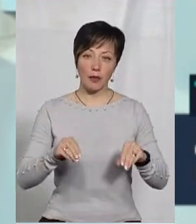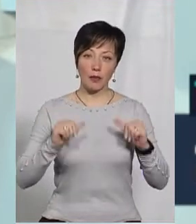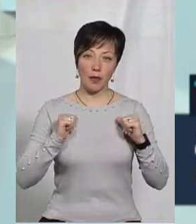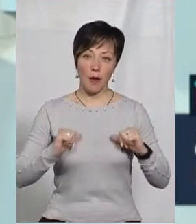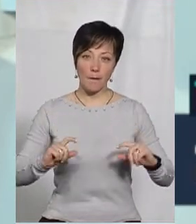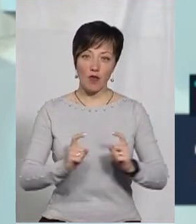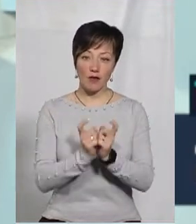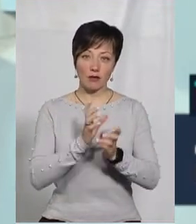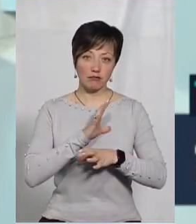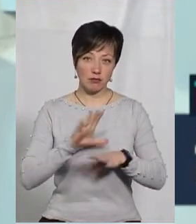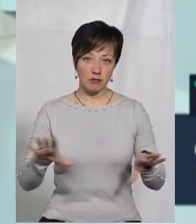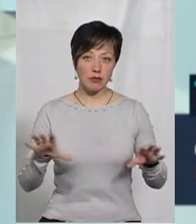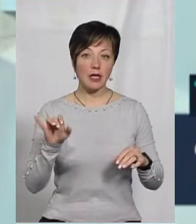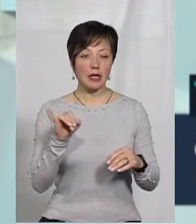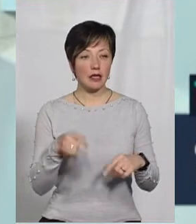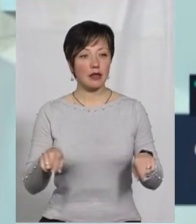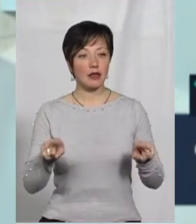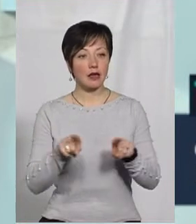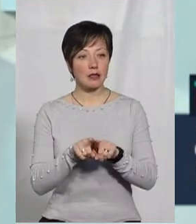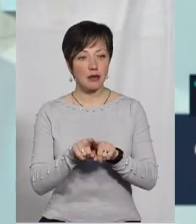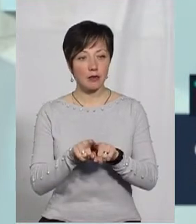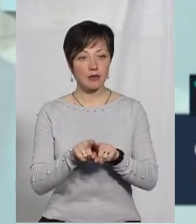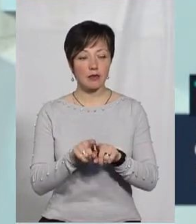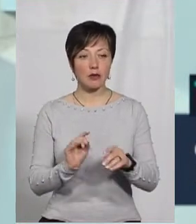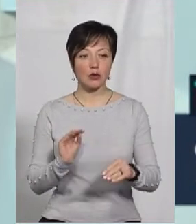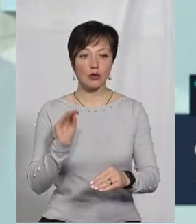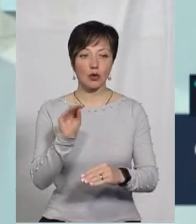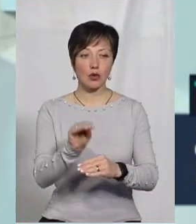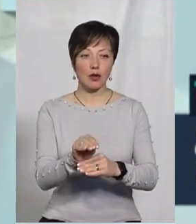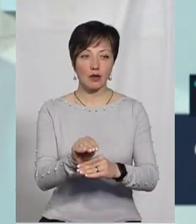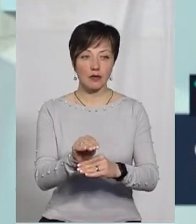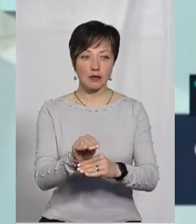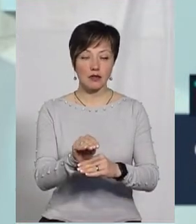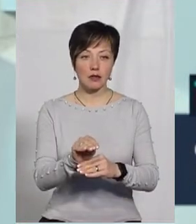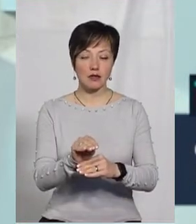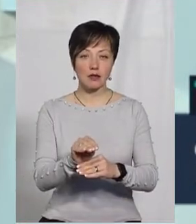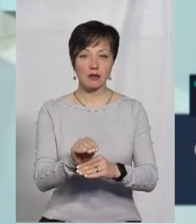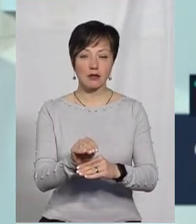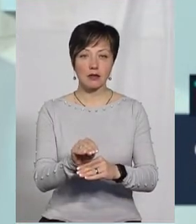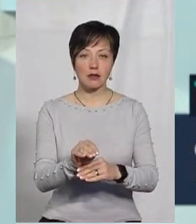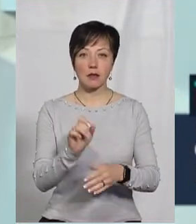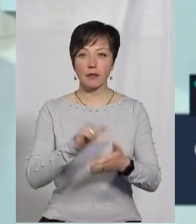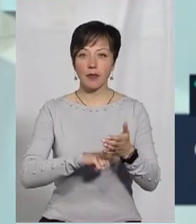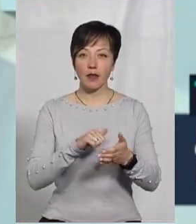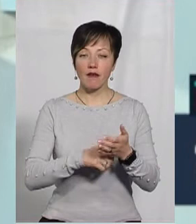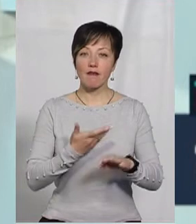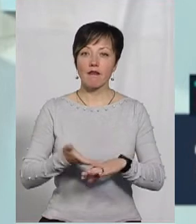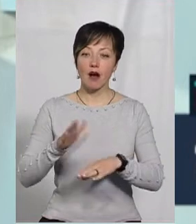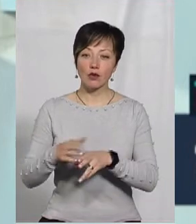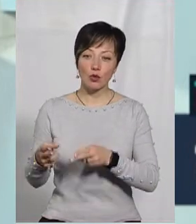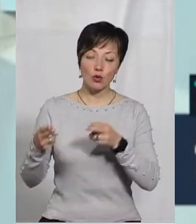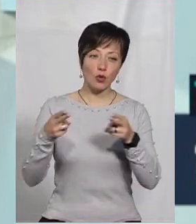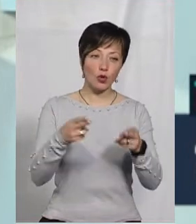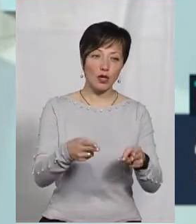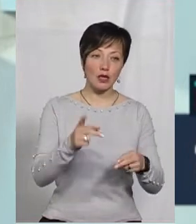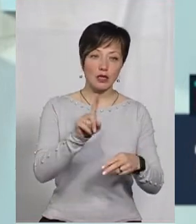конфлікти. І так само і додався такий фактор, що важко доїхати, добратися до